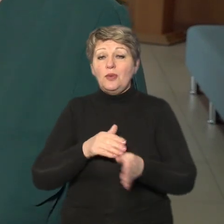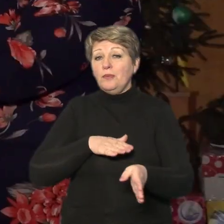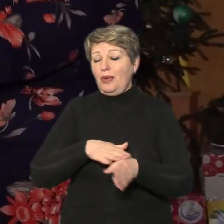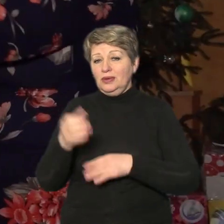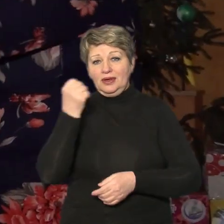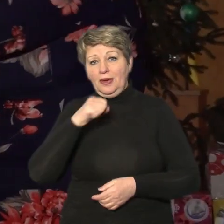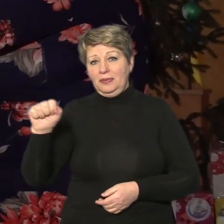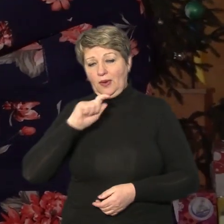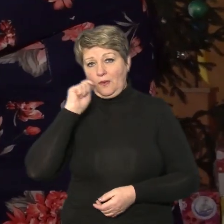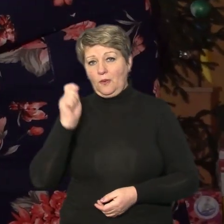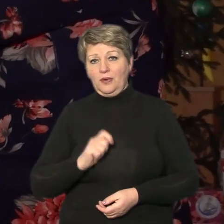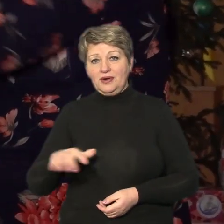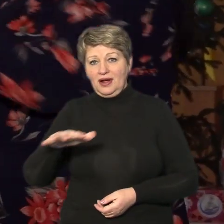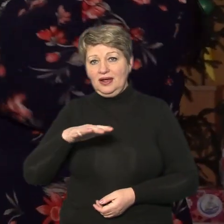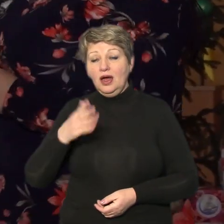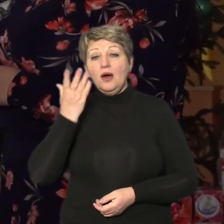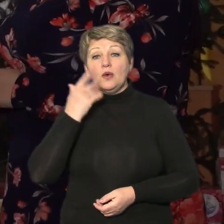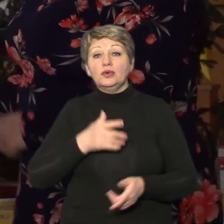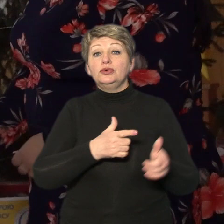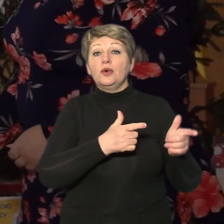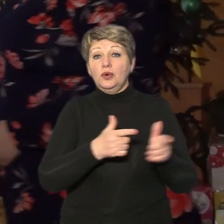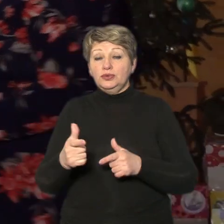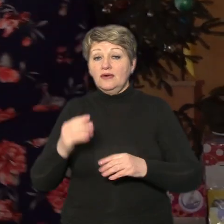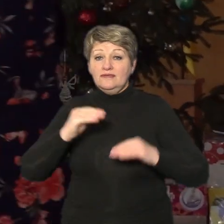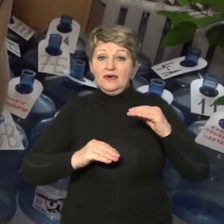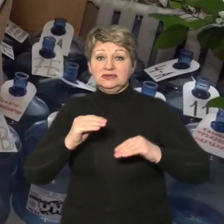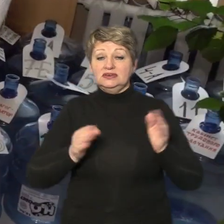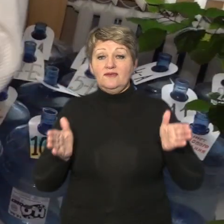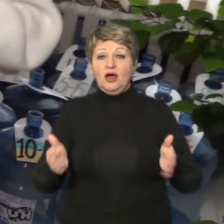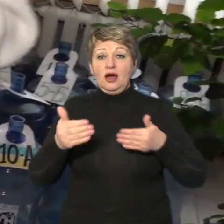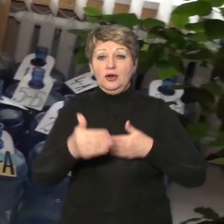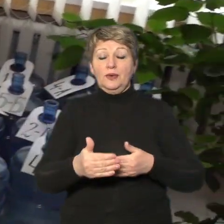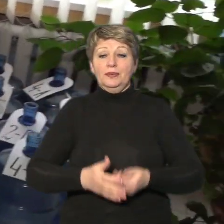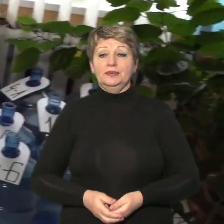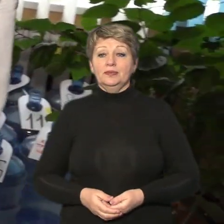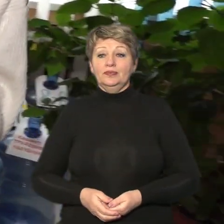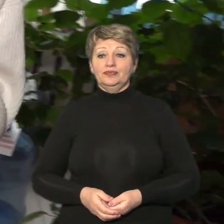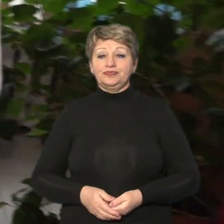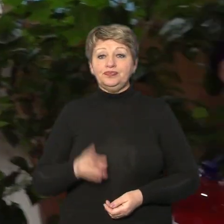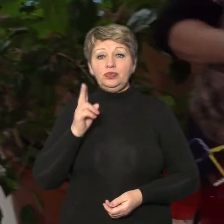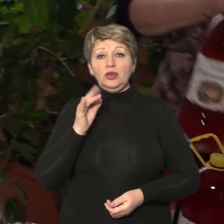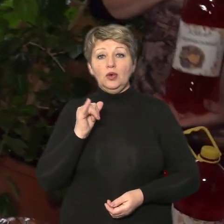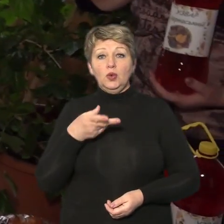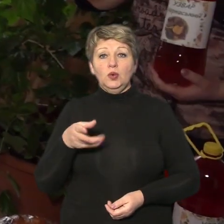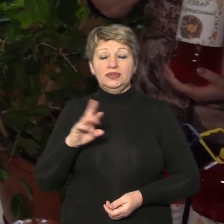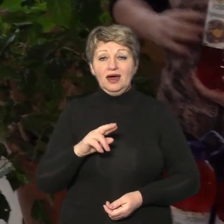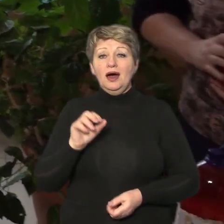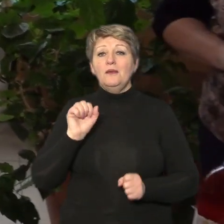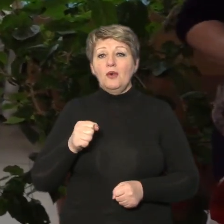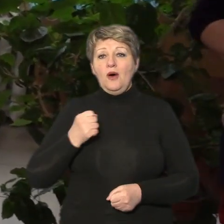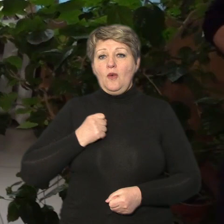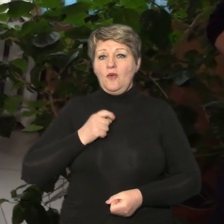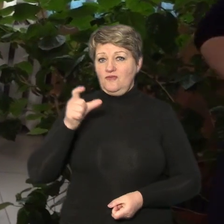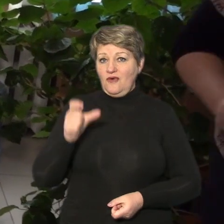України коли вся провізія готова її фасують у коробки з кутею може принести і воїнам